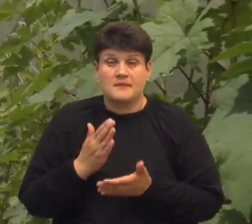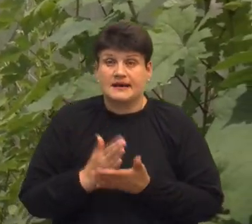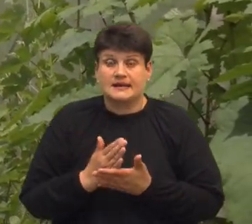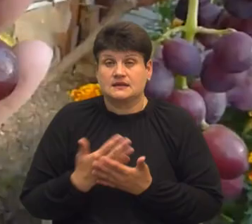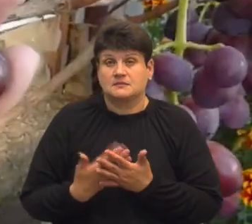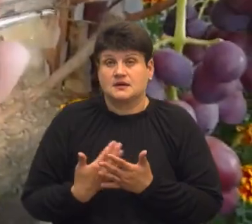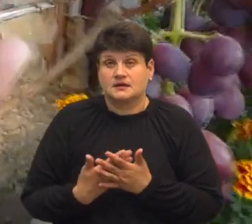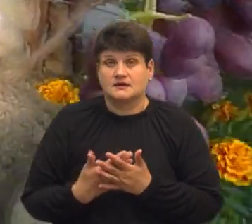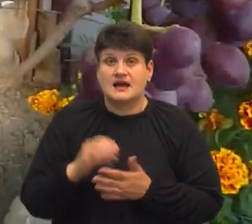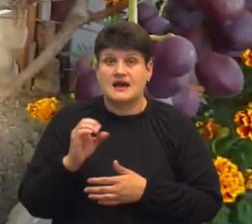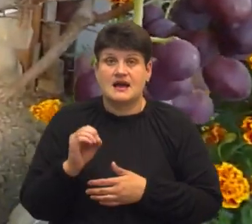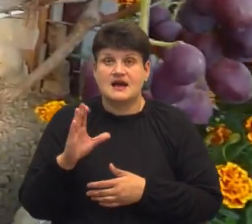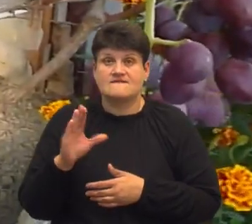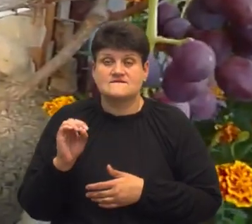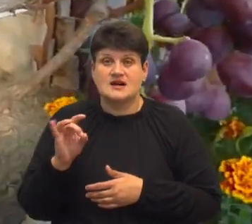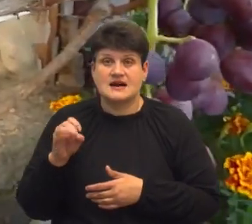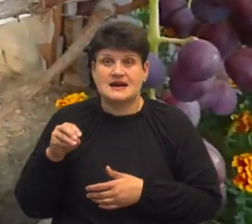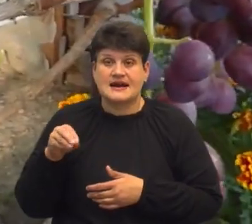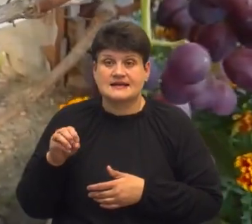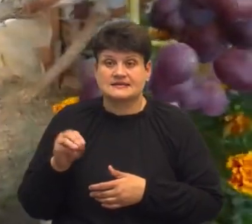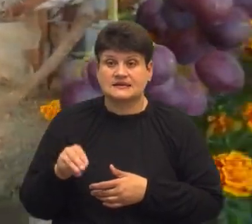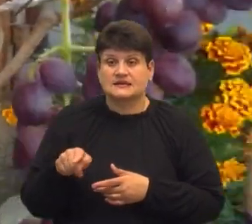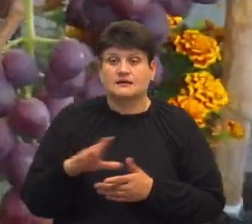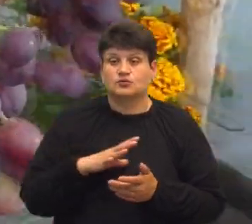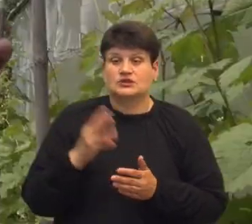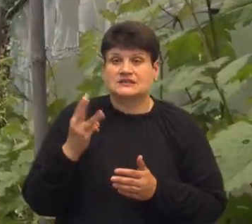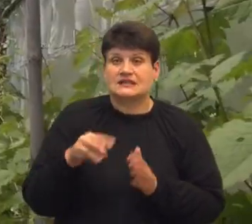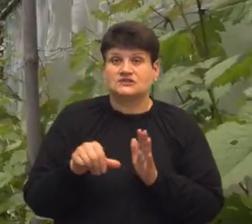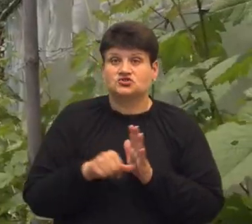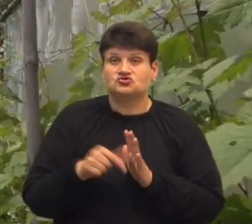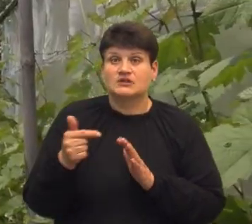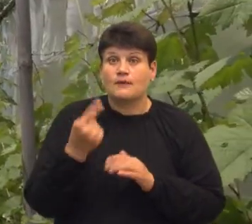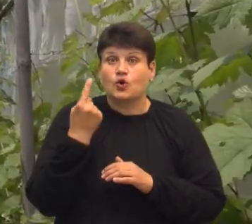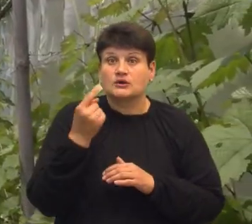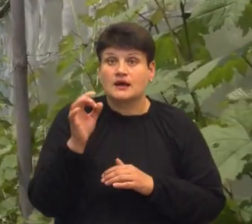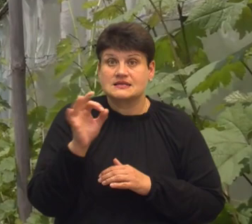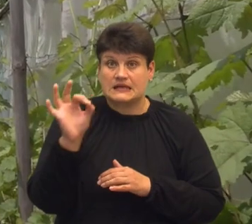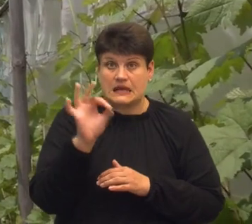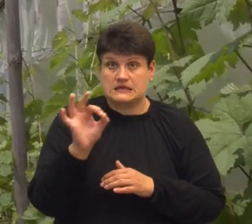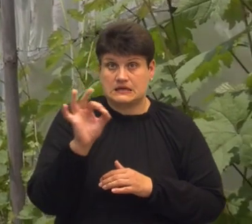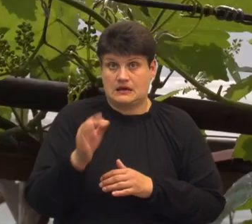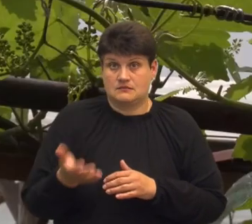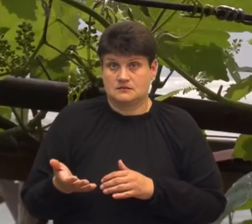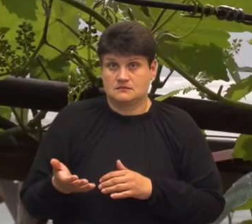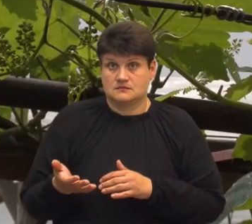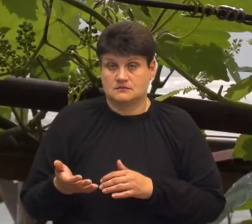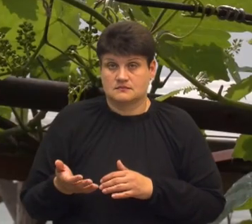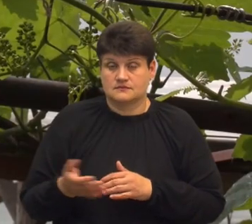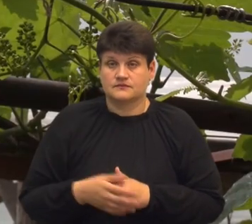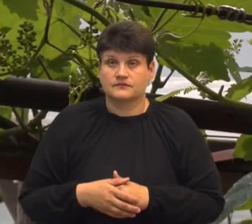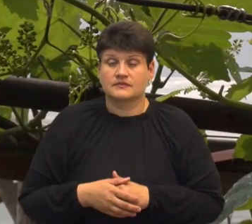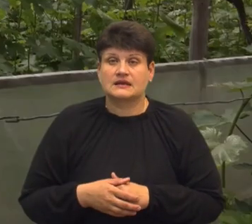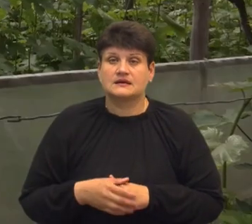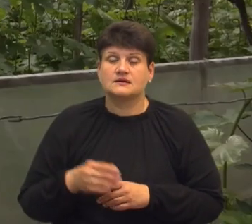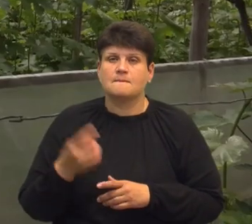є такий «Еверест», там в мене рекордна ягода була – 36 грам. Можете уявити, це як тенісний м'ячик, чи як куряча, і це невеличке. Зазвичай